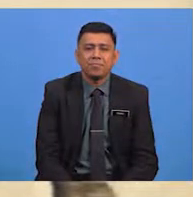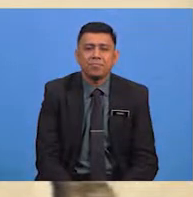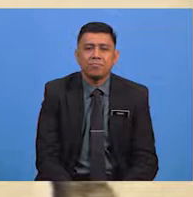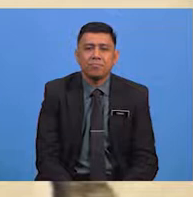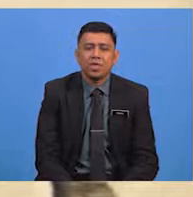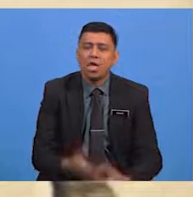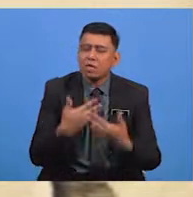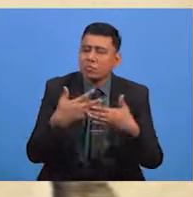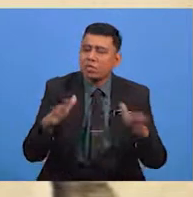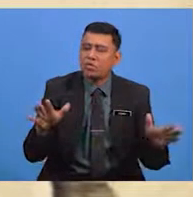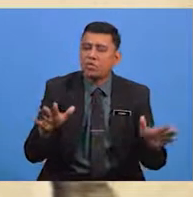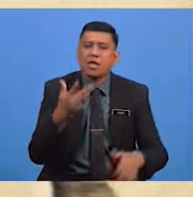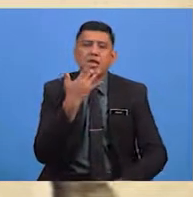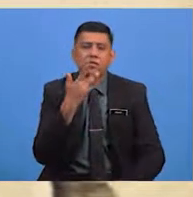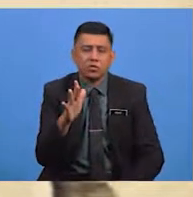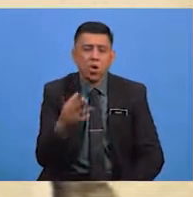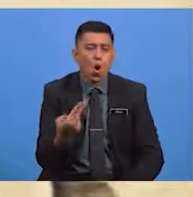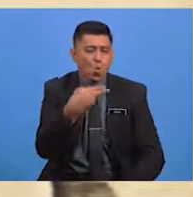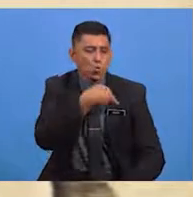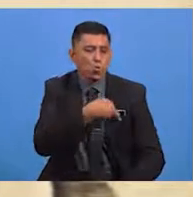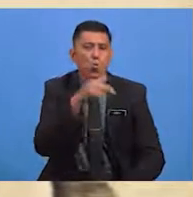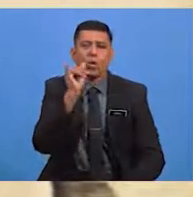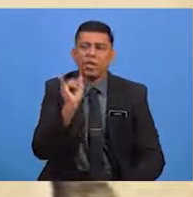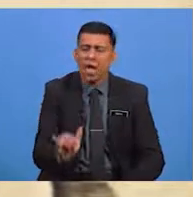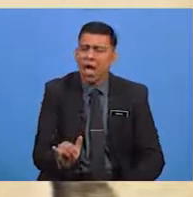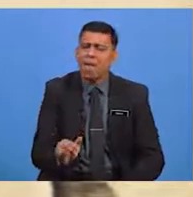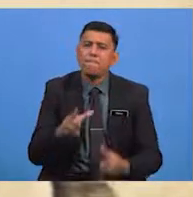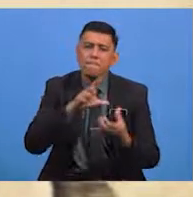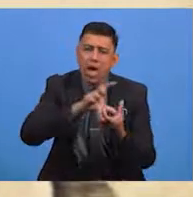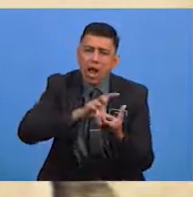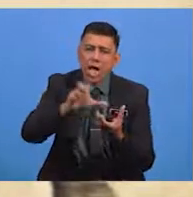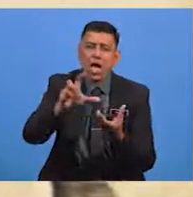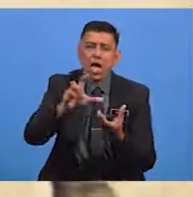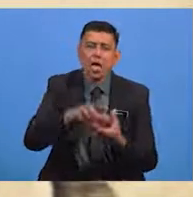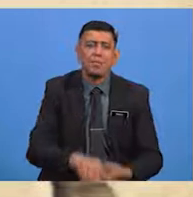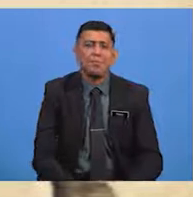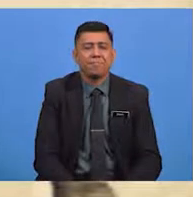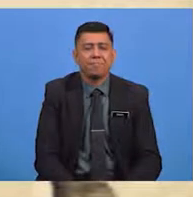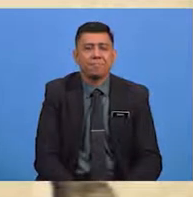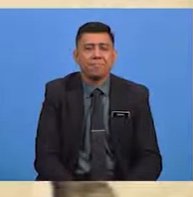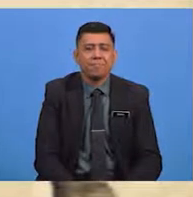Sudahlah nasib untung yang malang